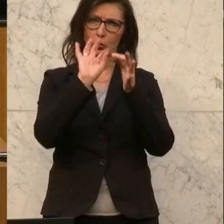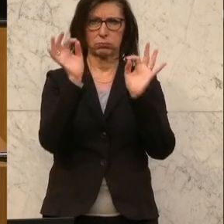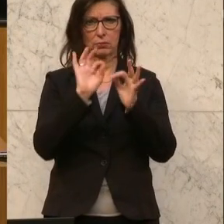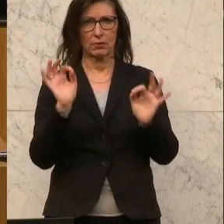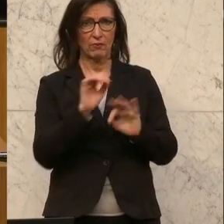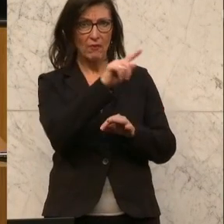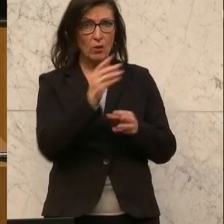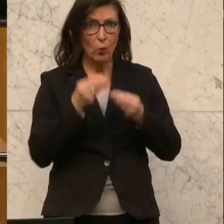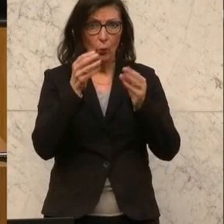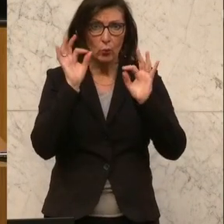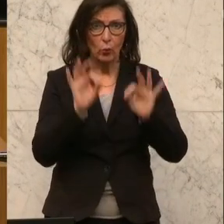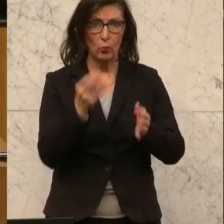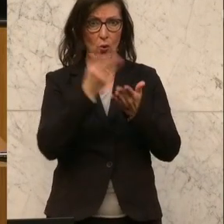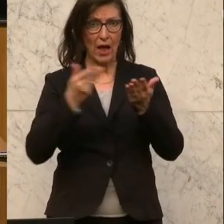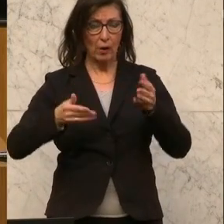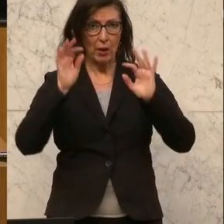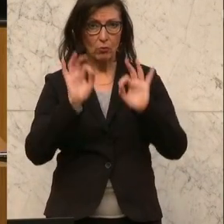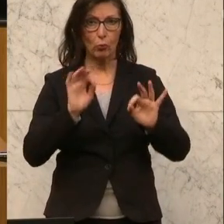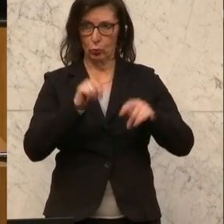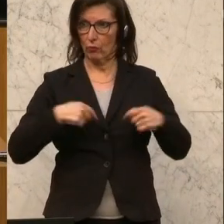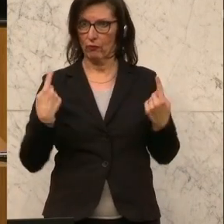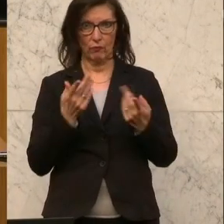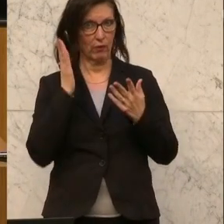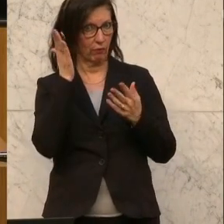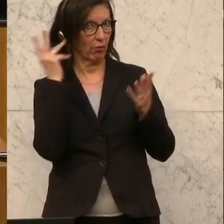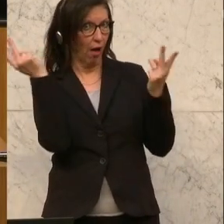Argumente, dann werden wir auch zustimmen.